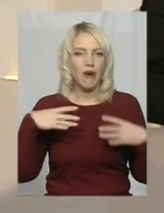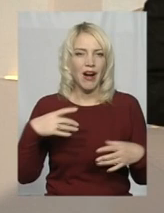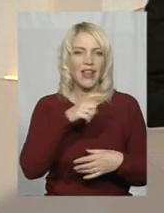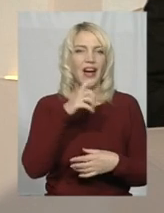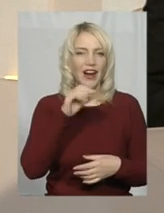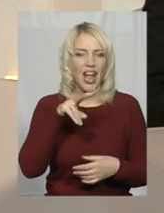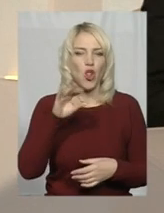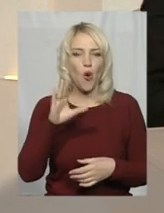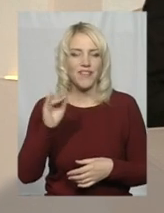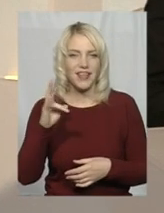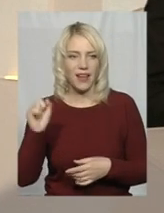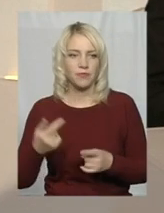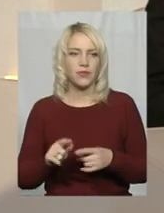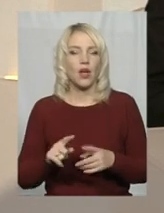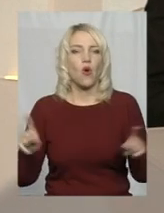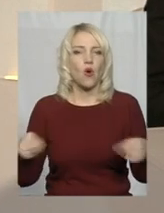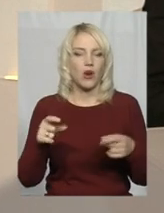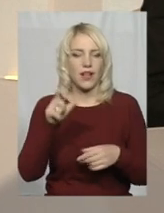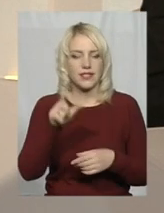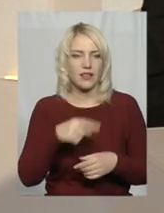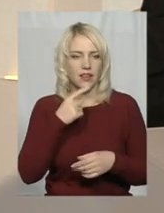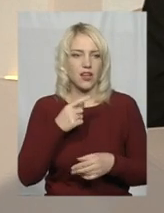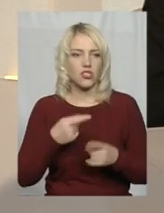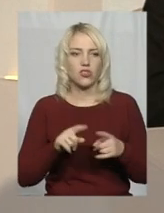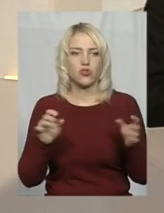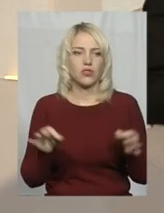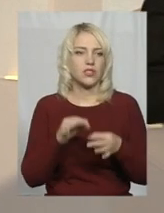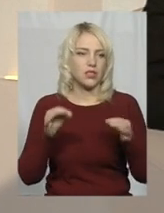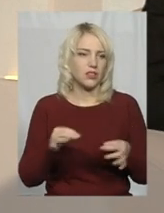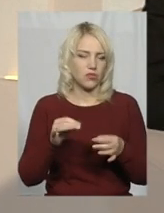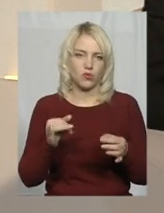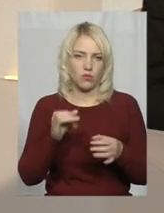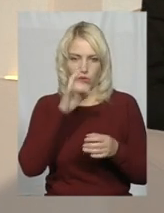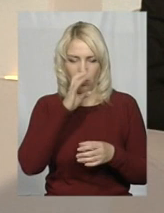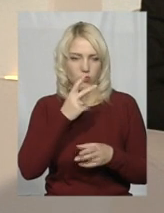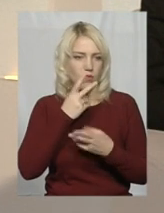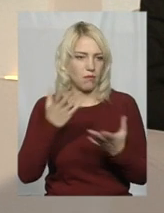Організатор вечірок Євген Кухар каже, що ніякої екрамули у цьому не бачить.